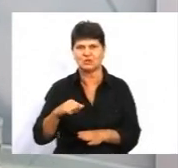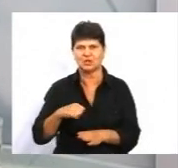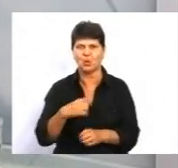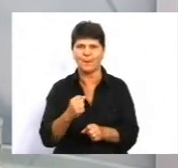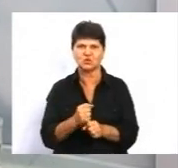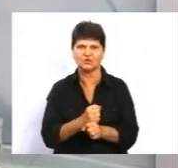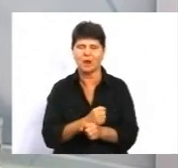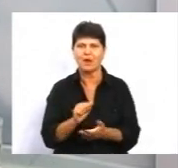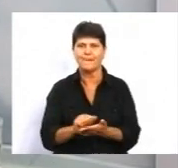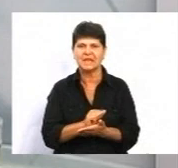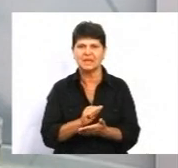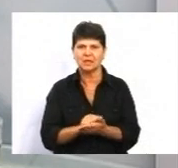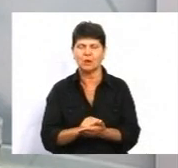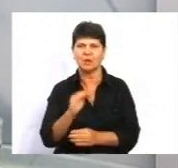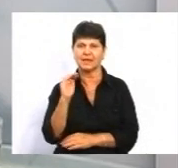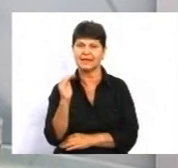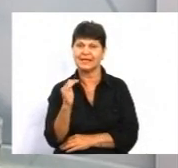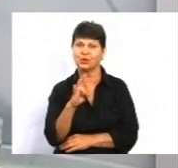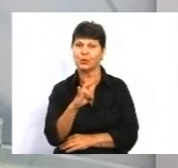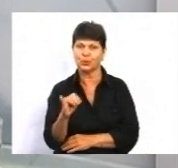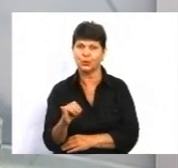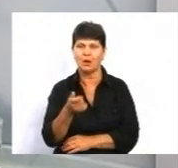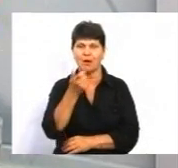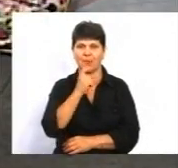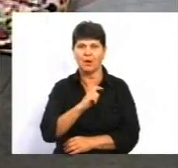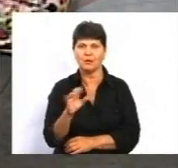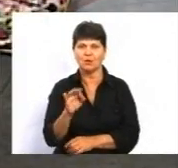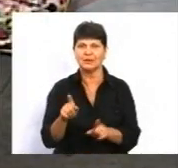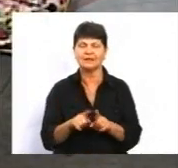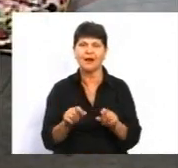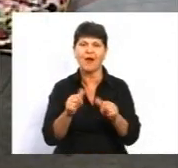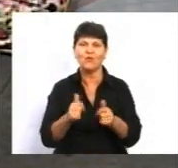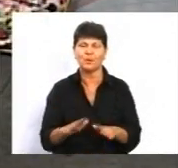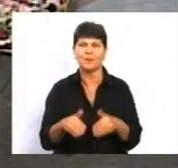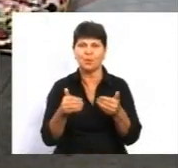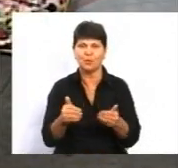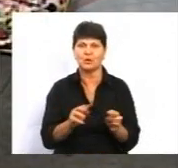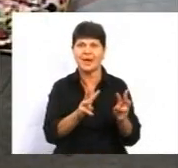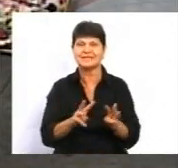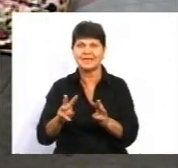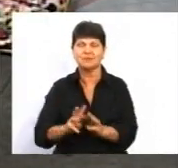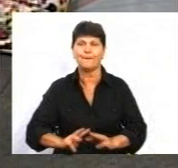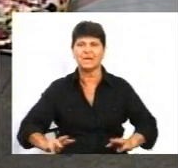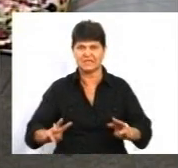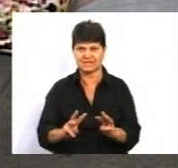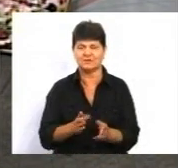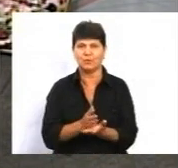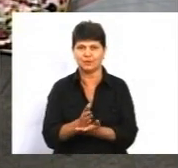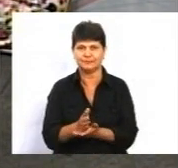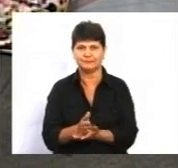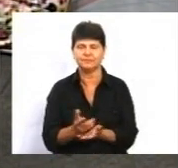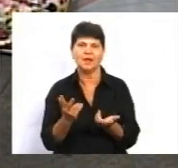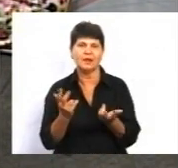матеріалу дитиною. Пані Олена, такі форми пропонує написано на сайті міністерства, на профільному сайті міністерства. 10